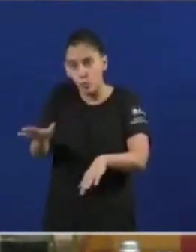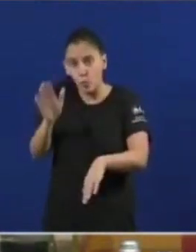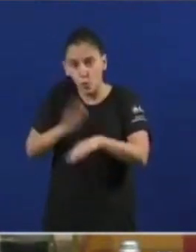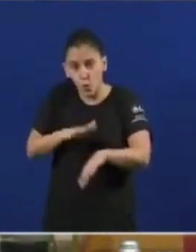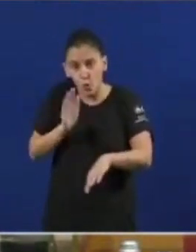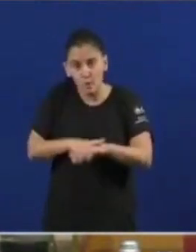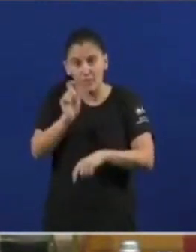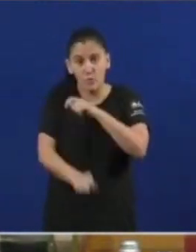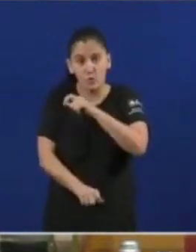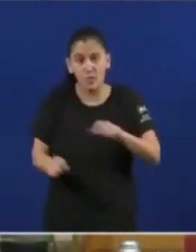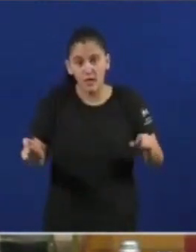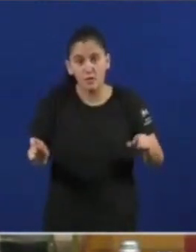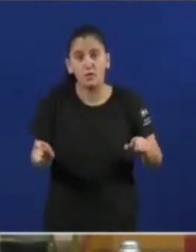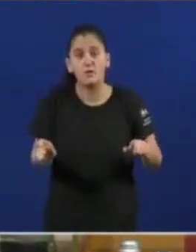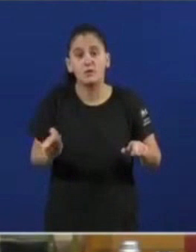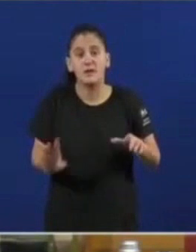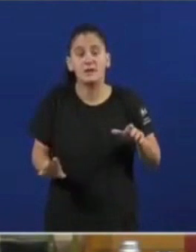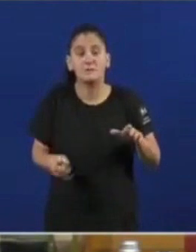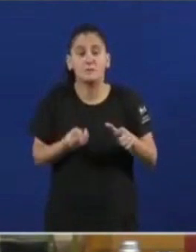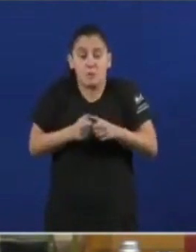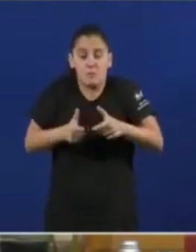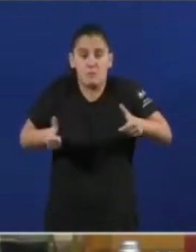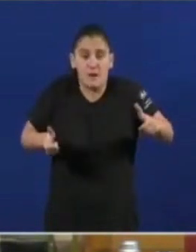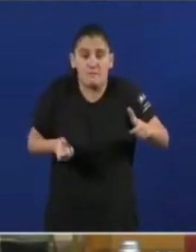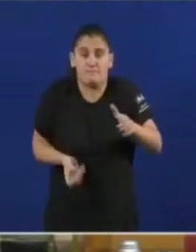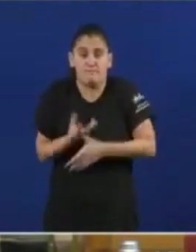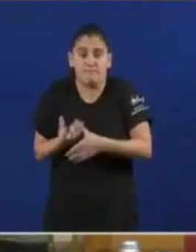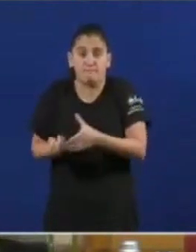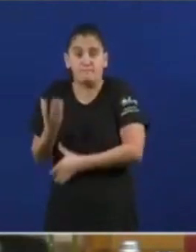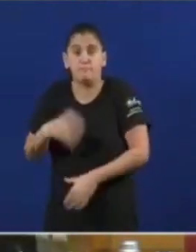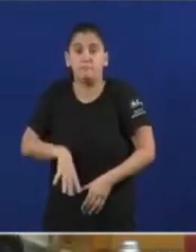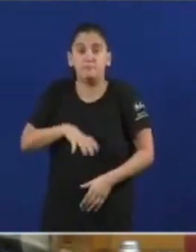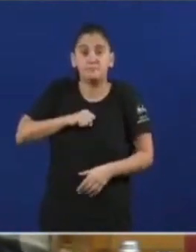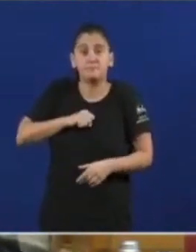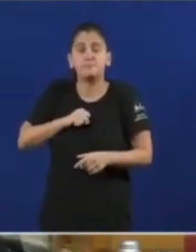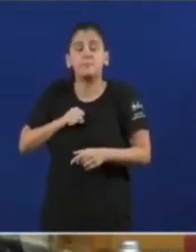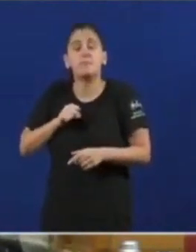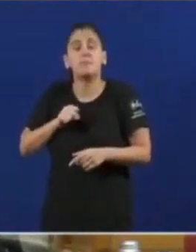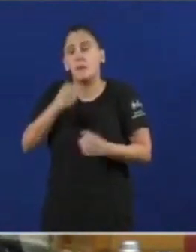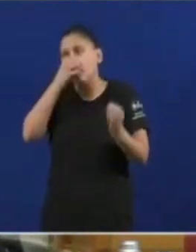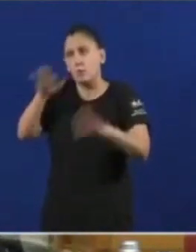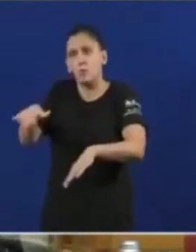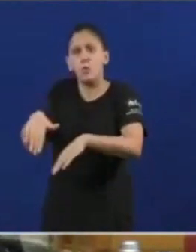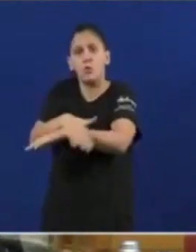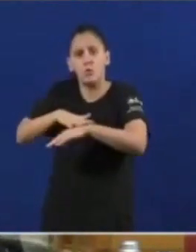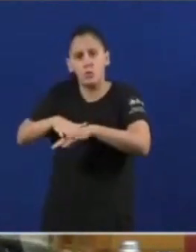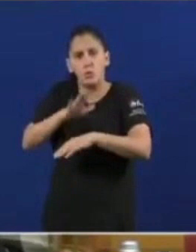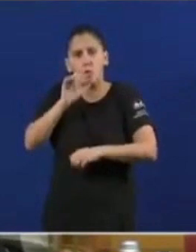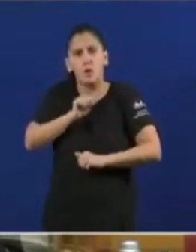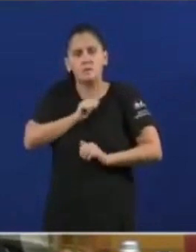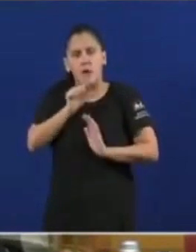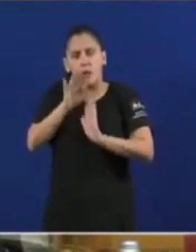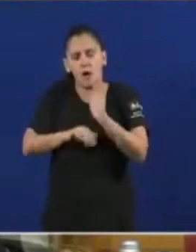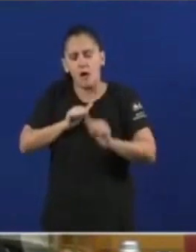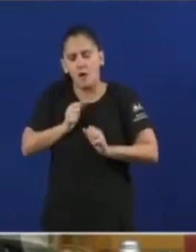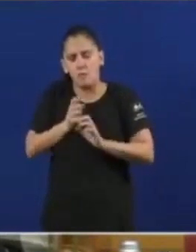cidadáns dos rebrotes. Feijó responsabiliza ao Goberno pola espera en atención primaria.